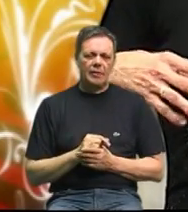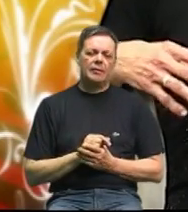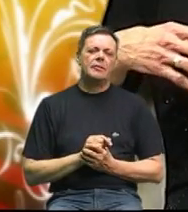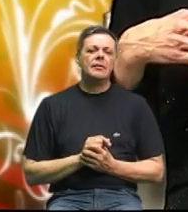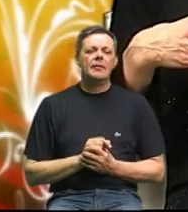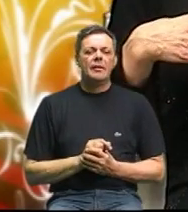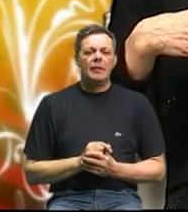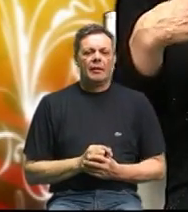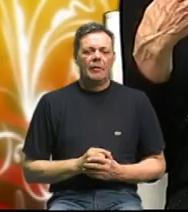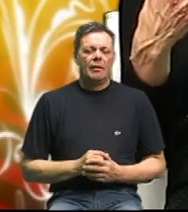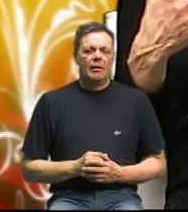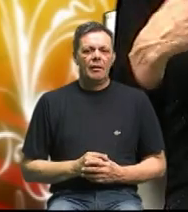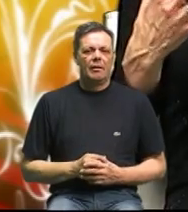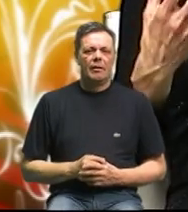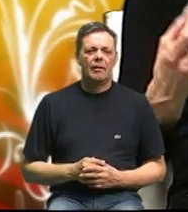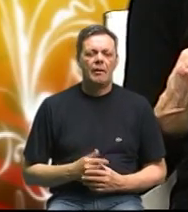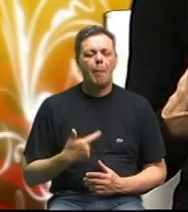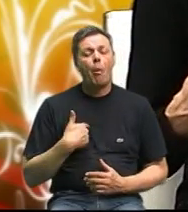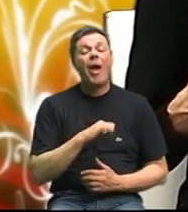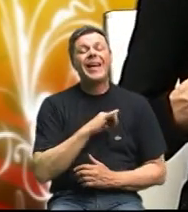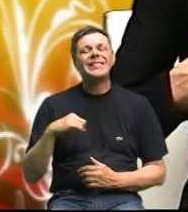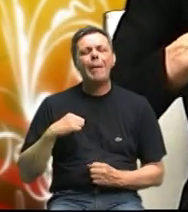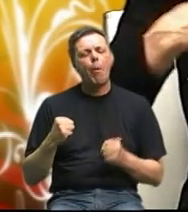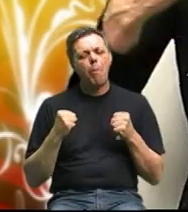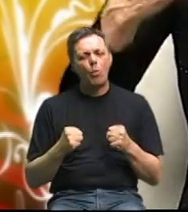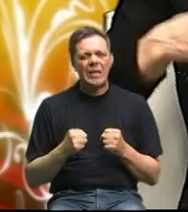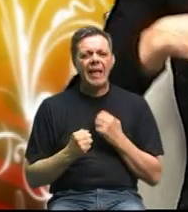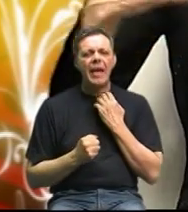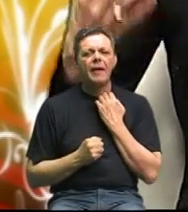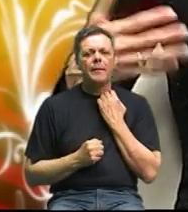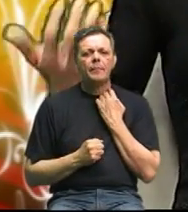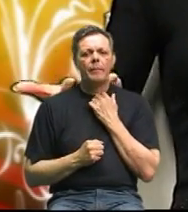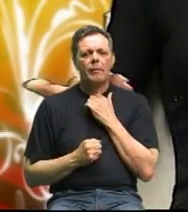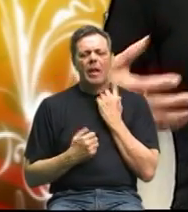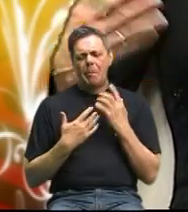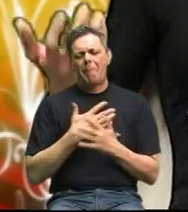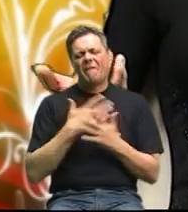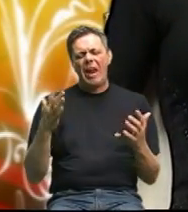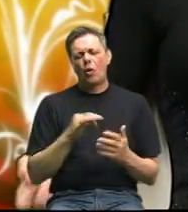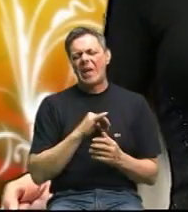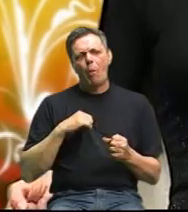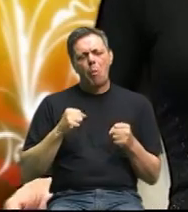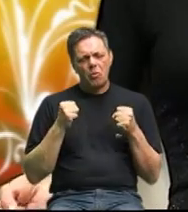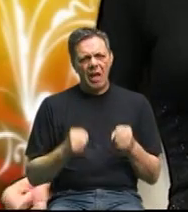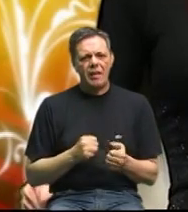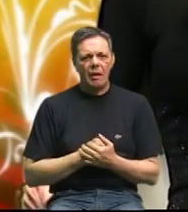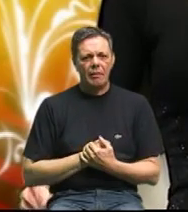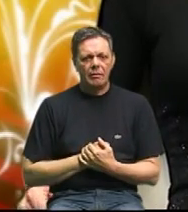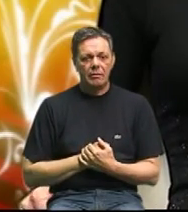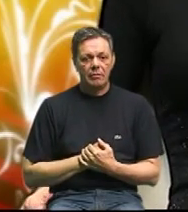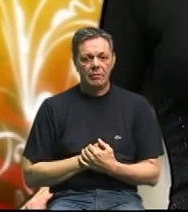moje samo pouzdanje se kaže imam imam kako veliko da da da i